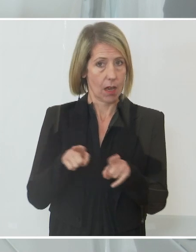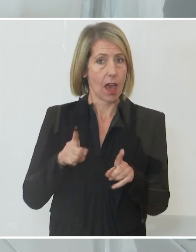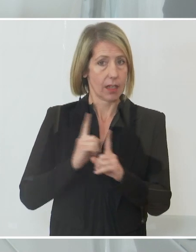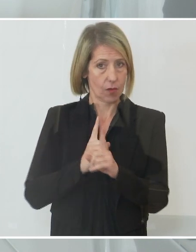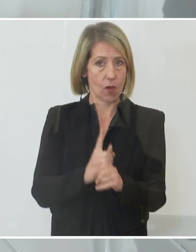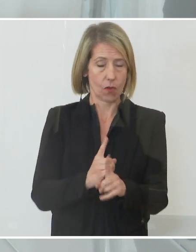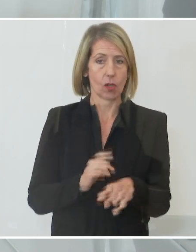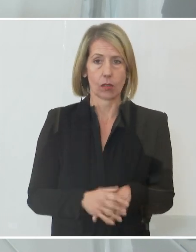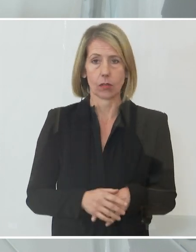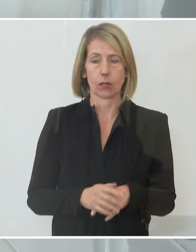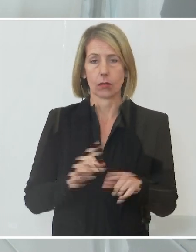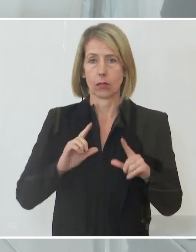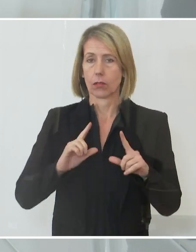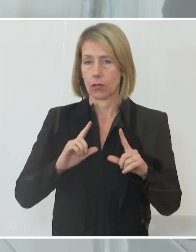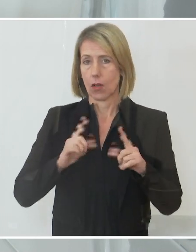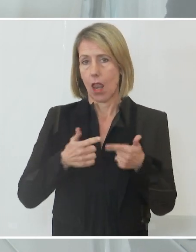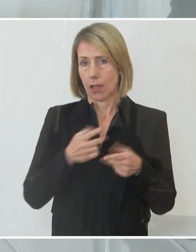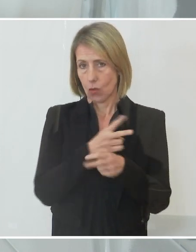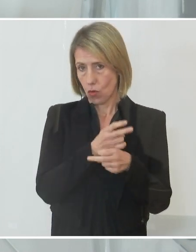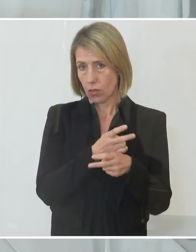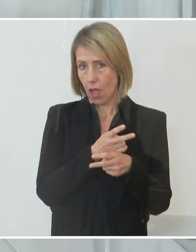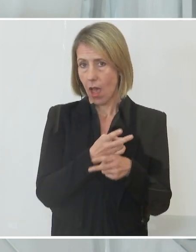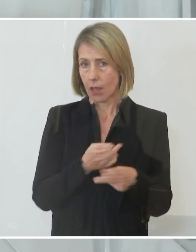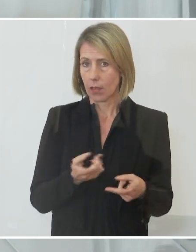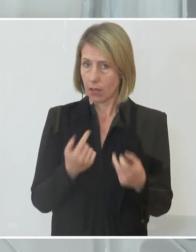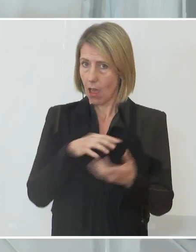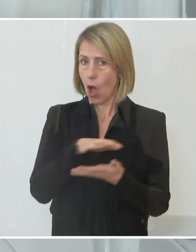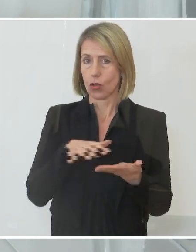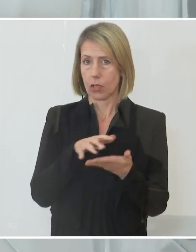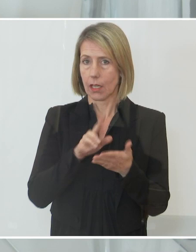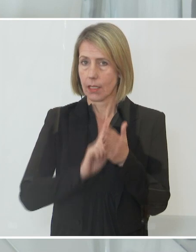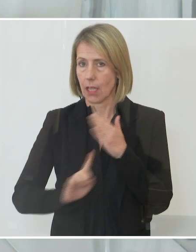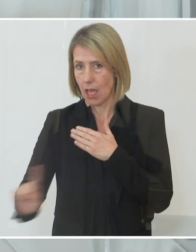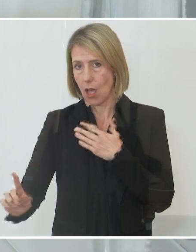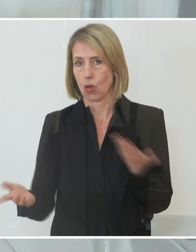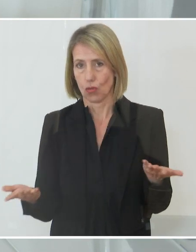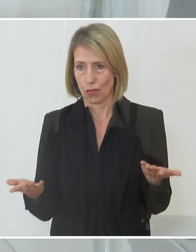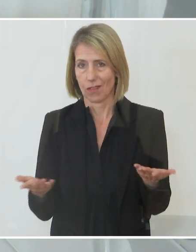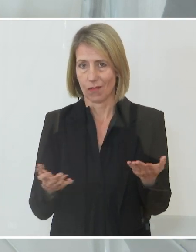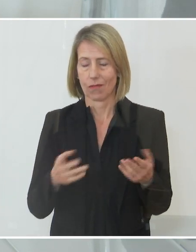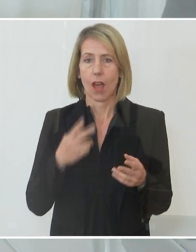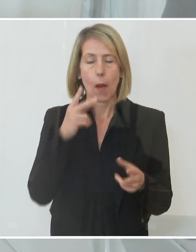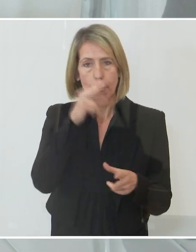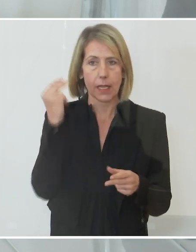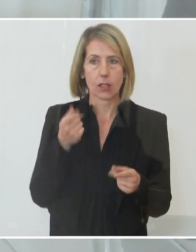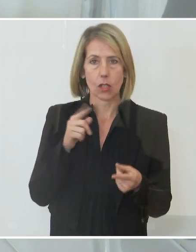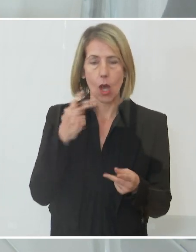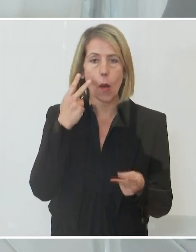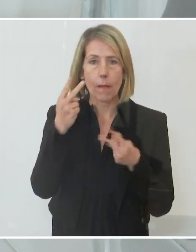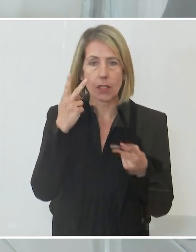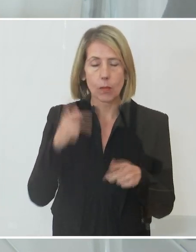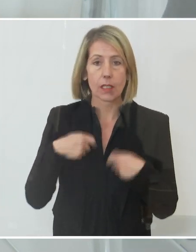unser Land aus der Krise zu führen, den Menschen Perspektive zu geben und vor allem eins wieder,